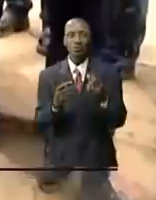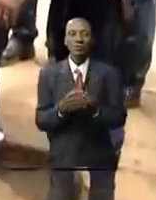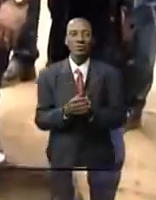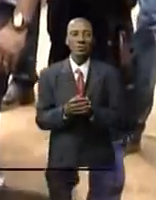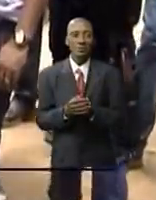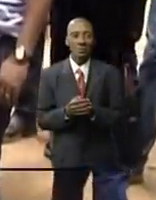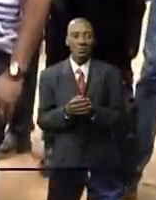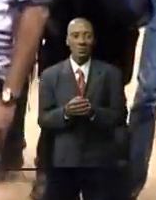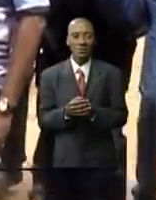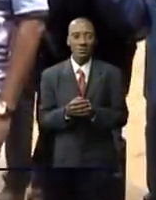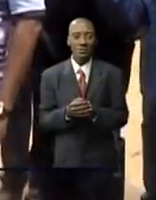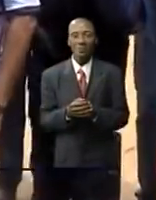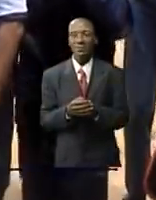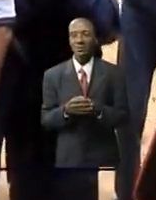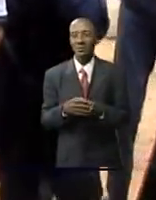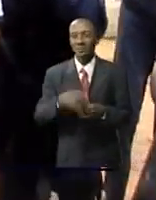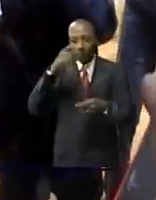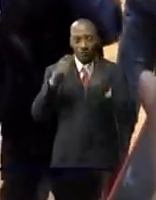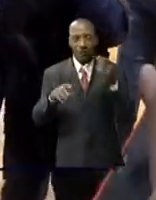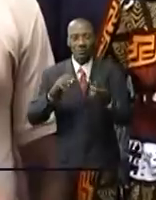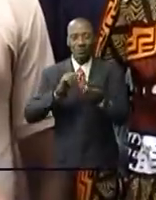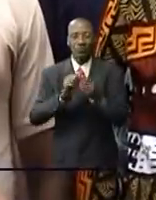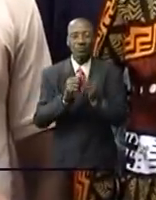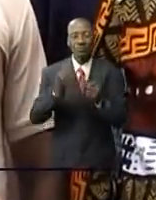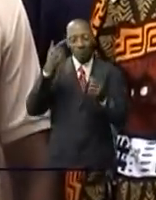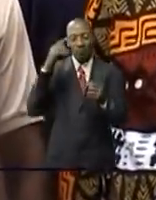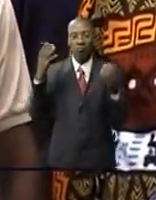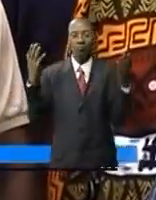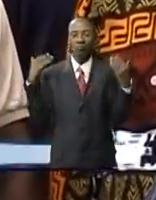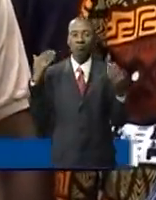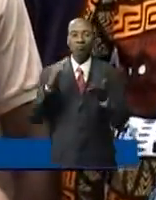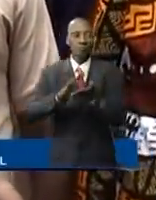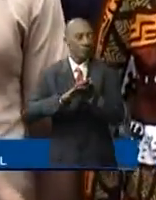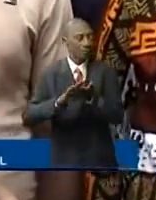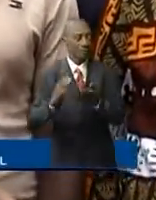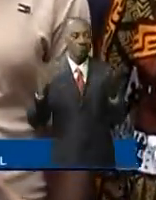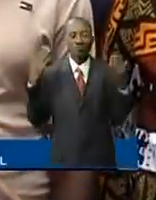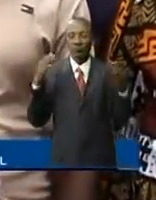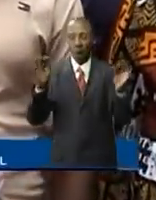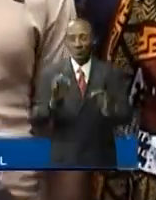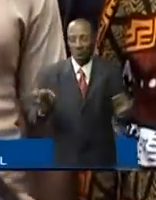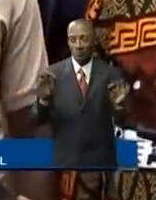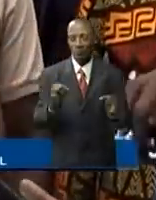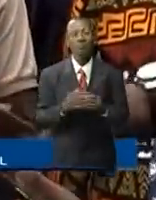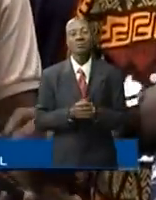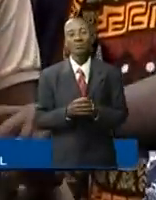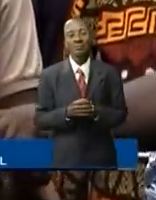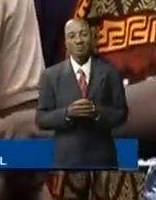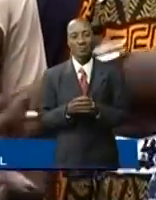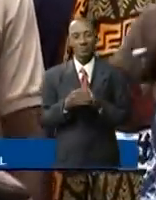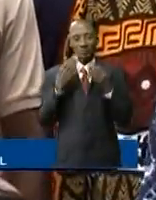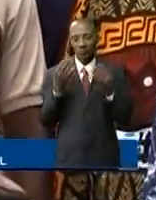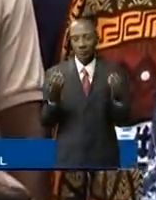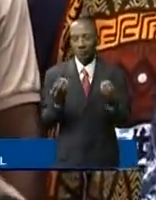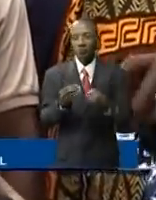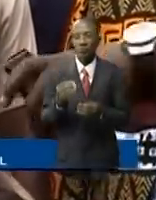qui souffre du manque crayon d'eau potable. Je suis ici dans le quartier de Mbakekoussa